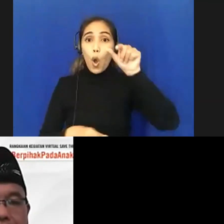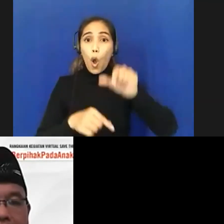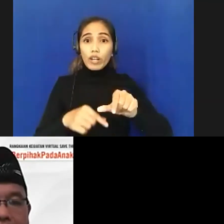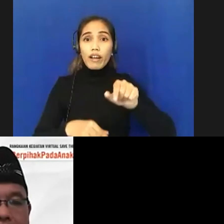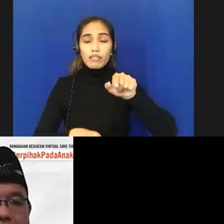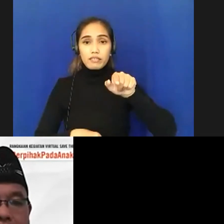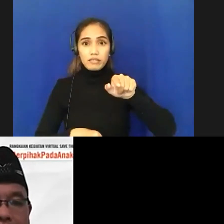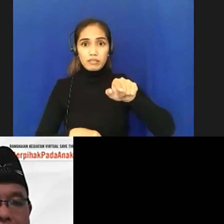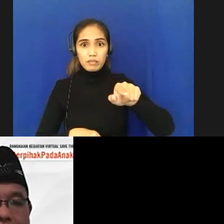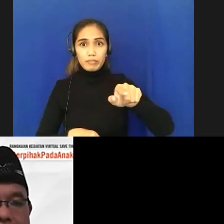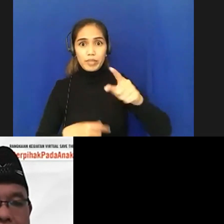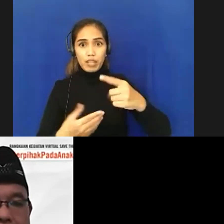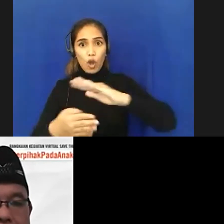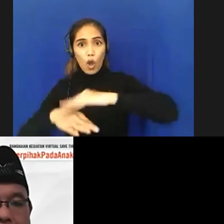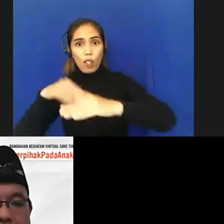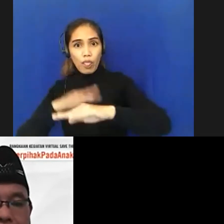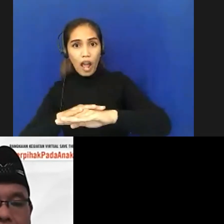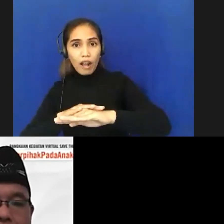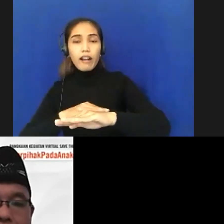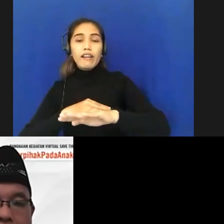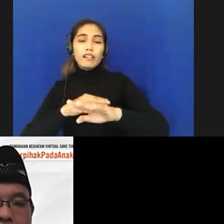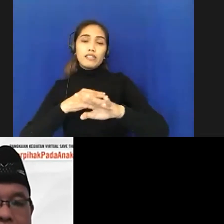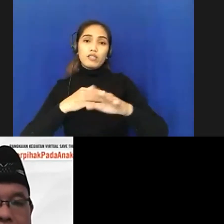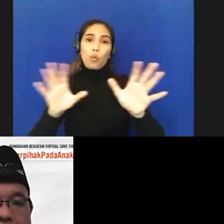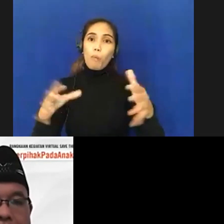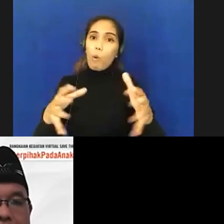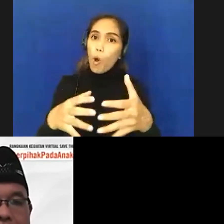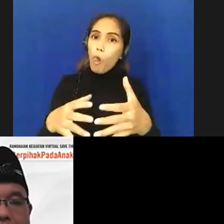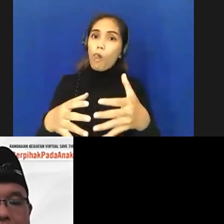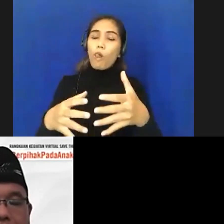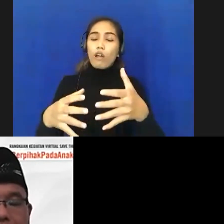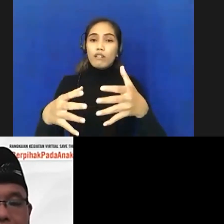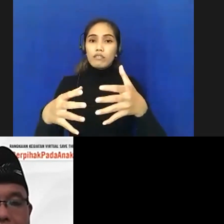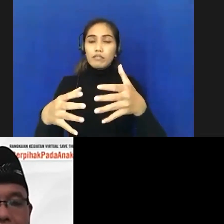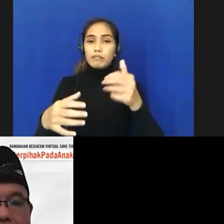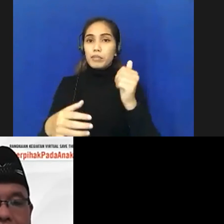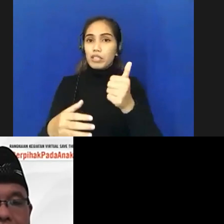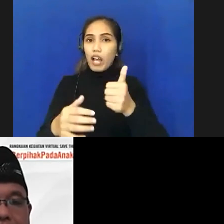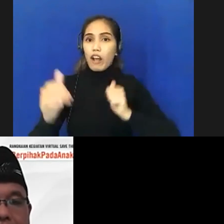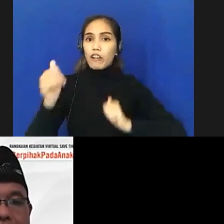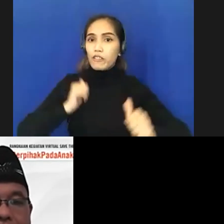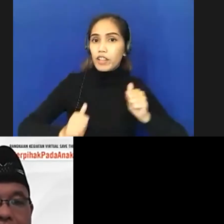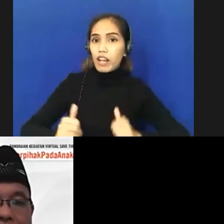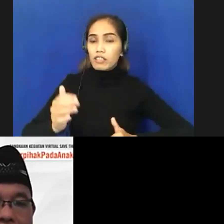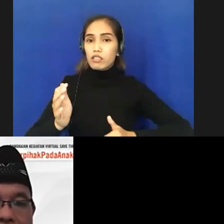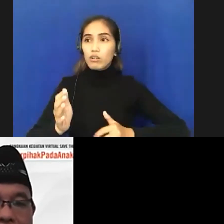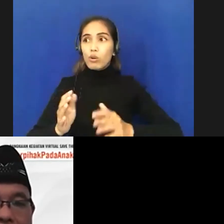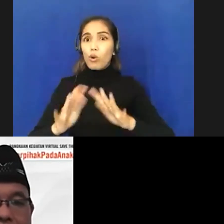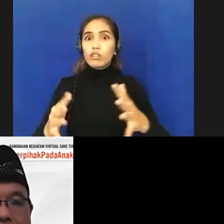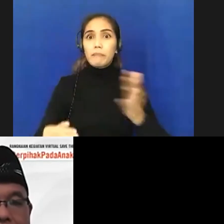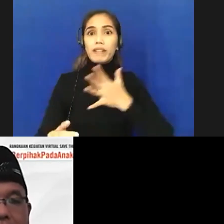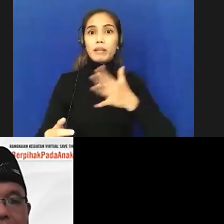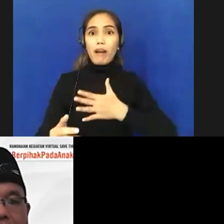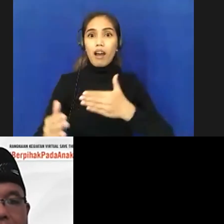bisa berhubungan bisa berkumpul bisa melakukan aktivitas tiba-tiba dilarang